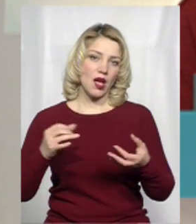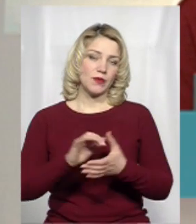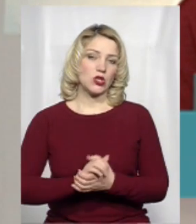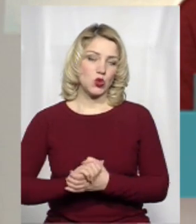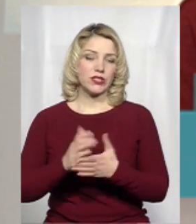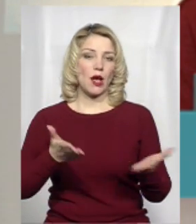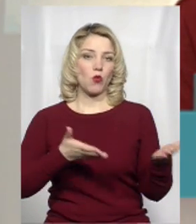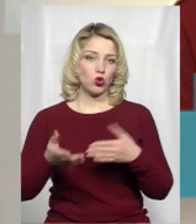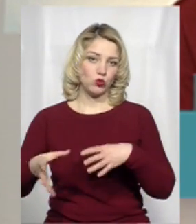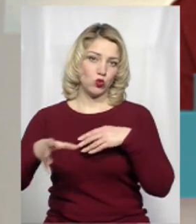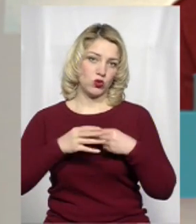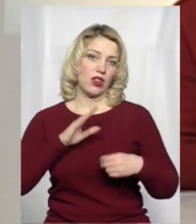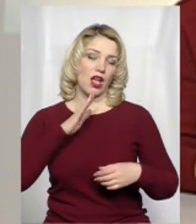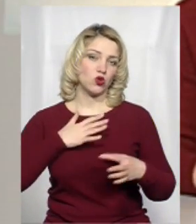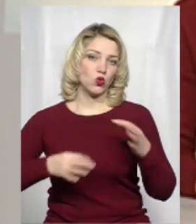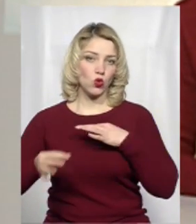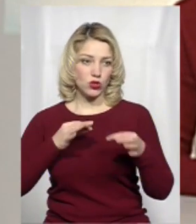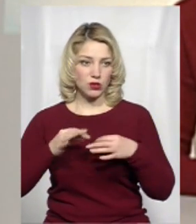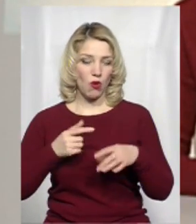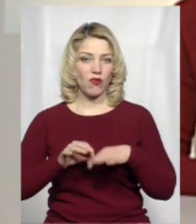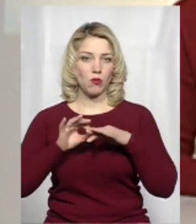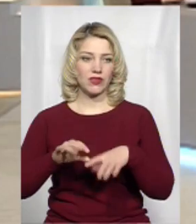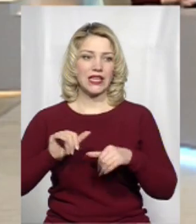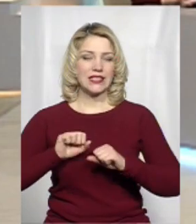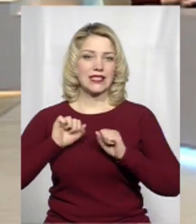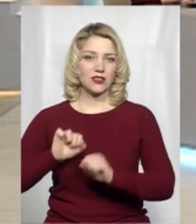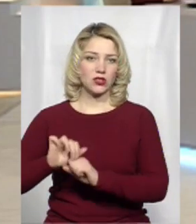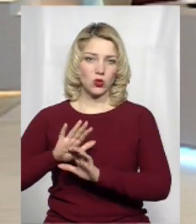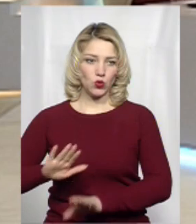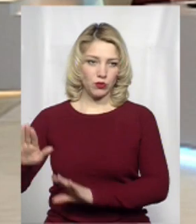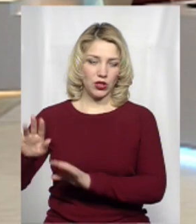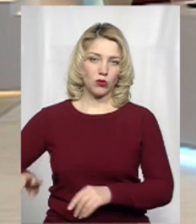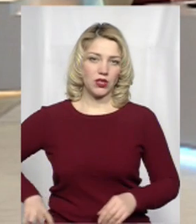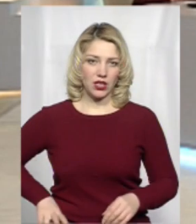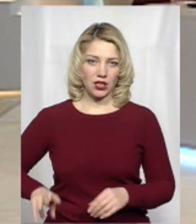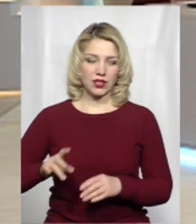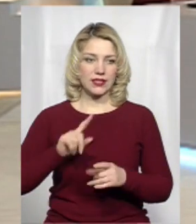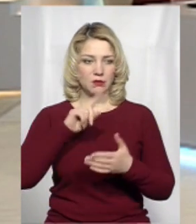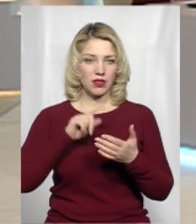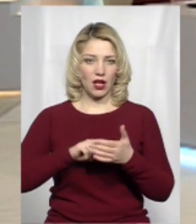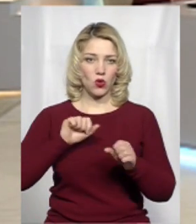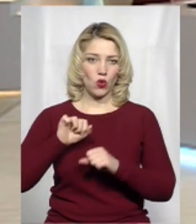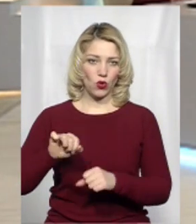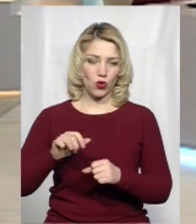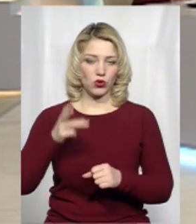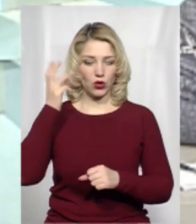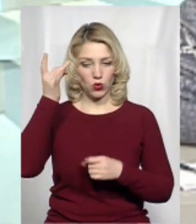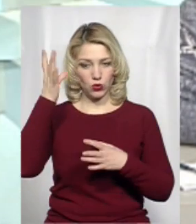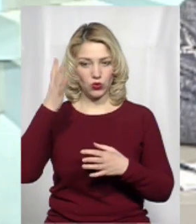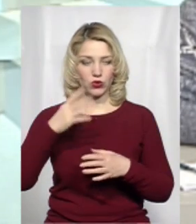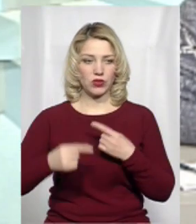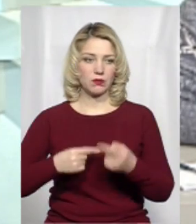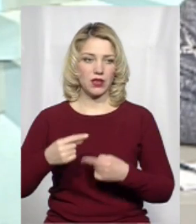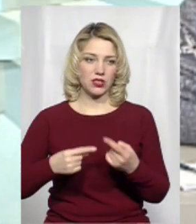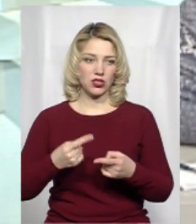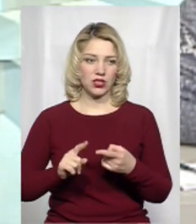долучатися до розмови. А поведемо її нині із заступником директора з питань охорони культурної спадщини Хмельницького обласного науково